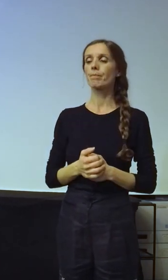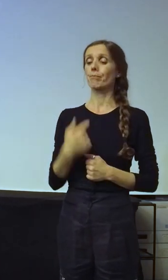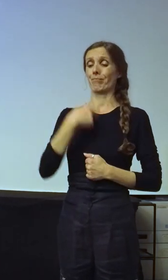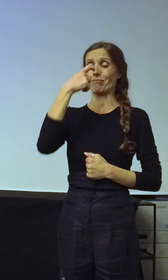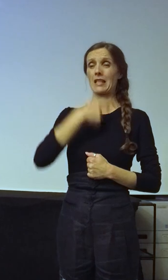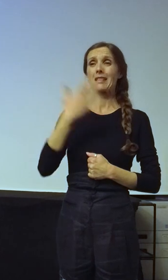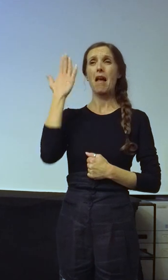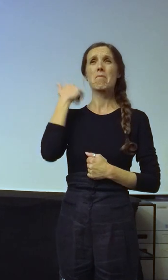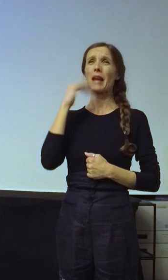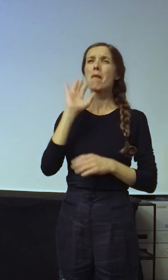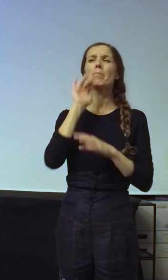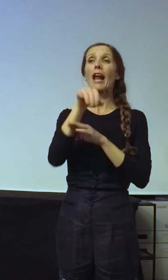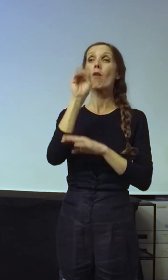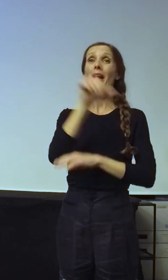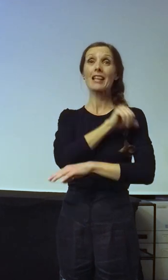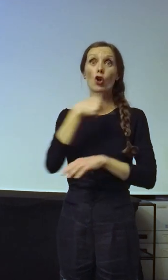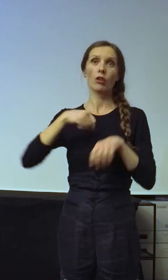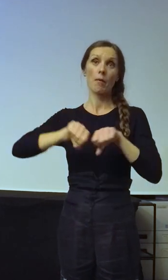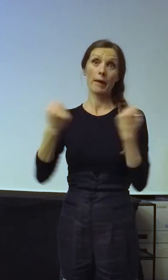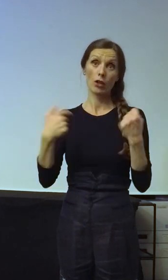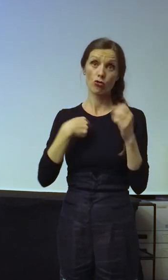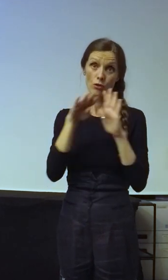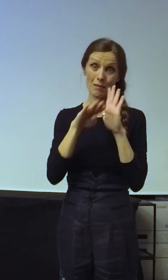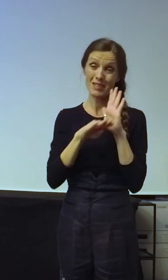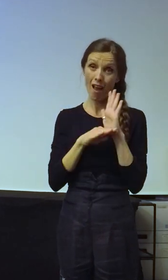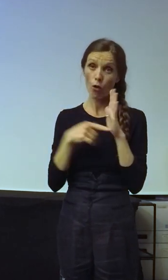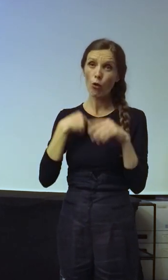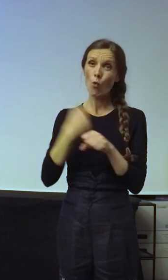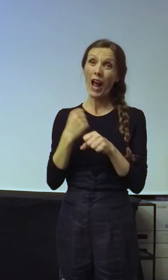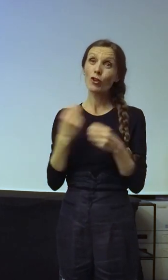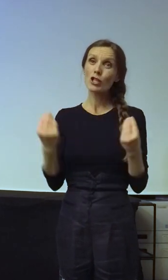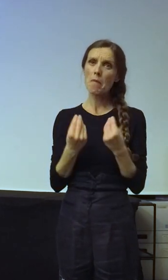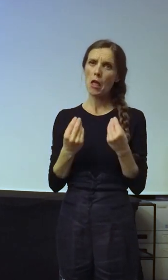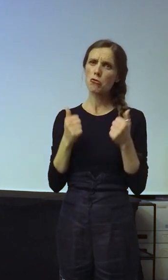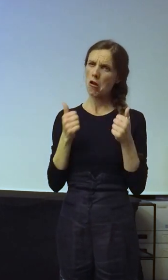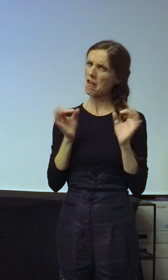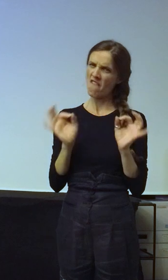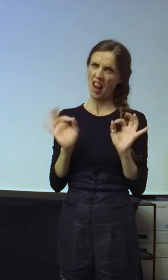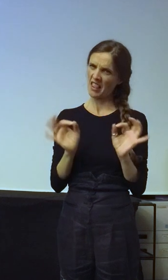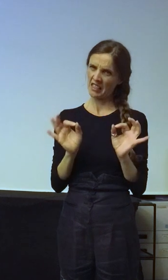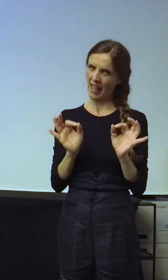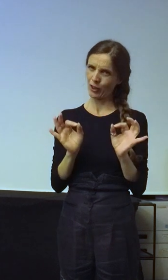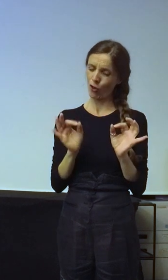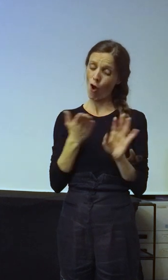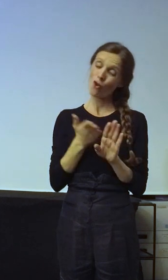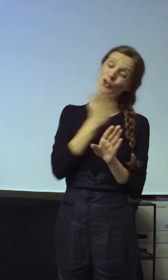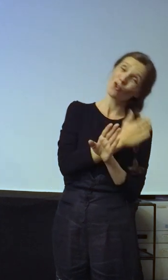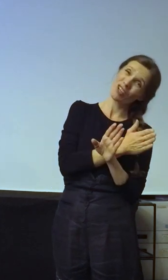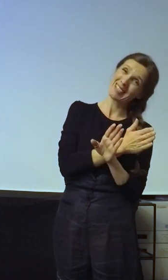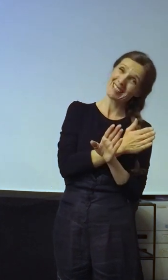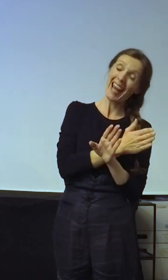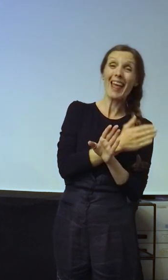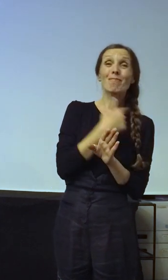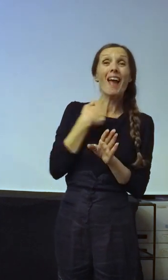Ja sam pre višeo decenu i poprekašio zakon. Uradio sam nešto kvalitetno, što bi rekli s one strane tamo,